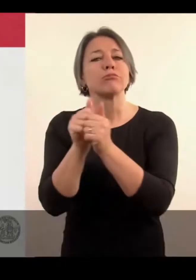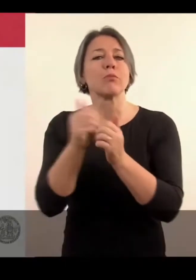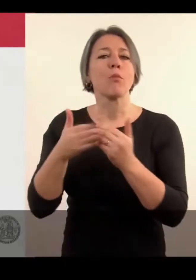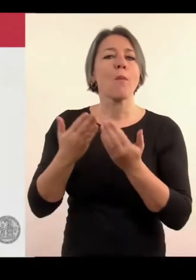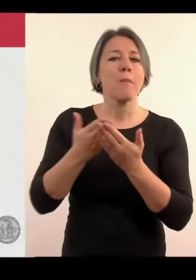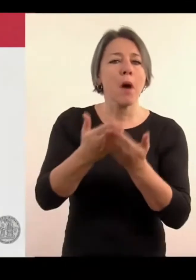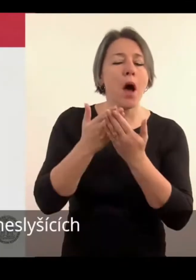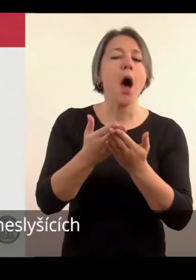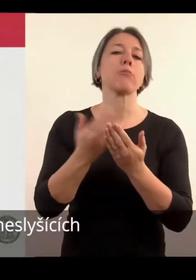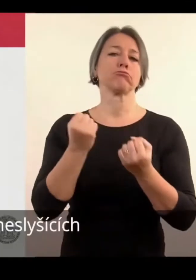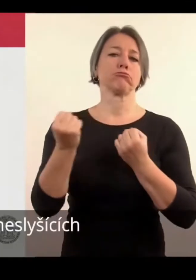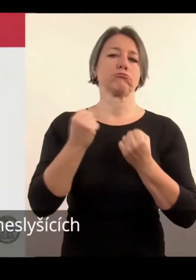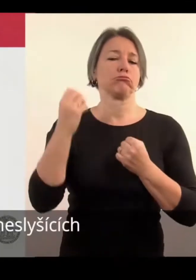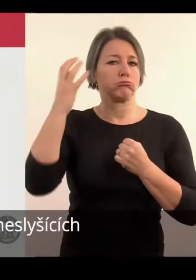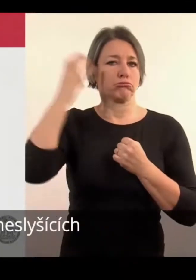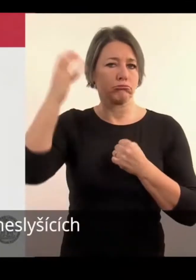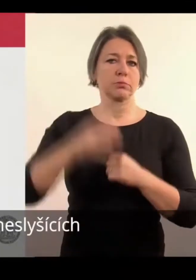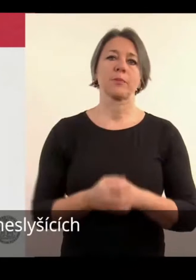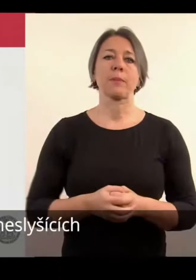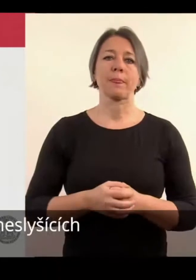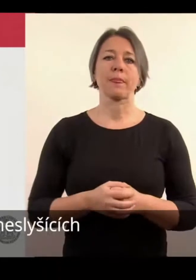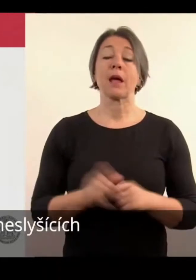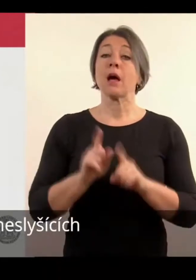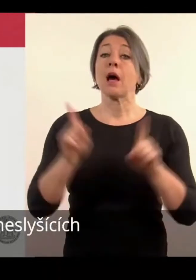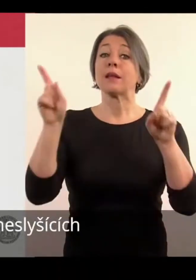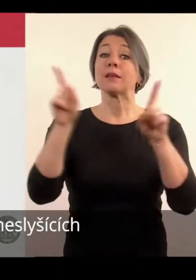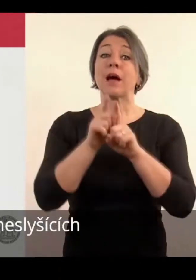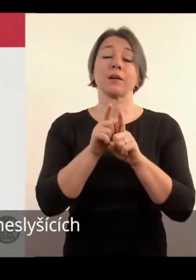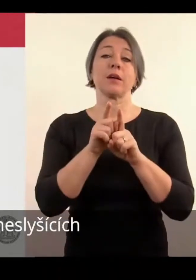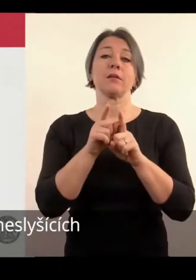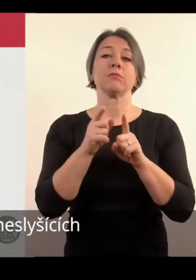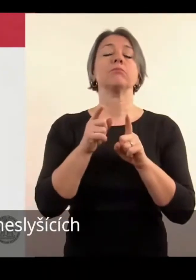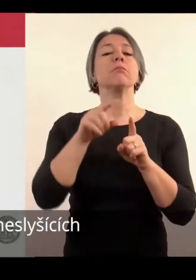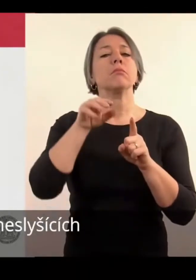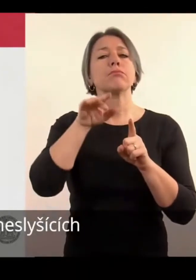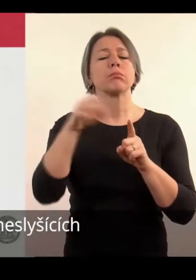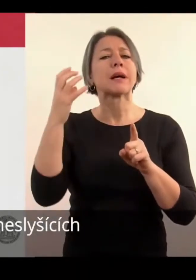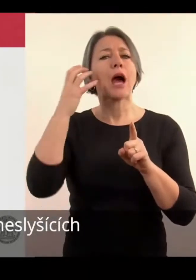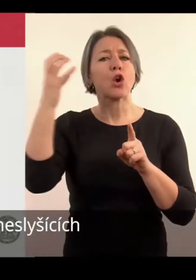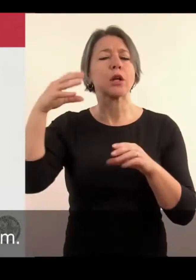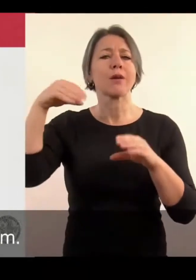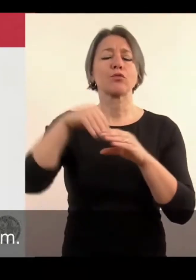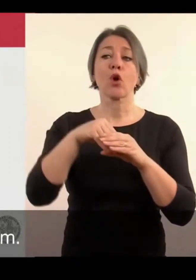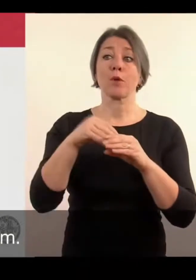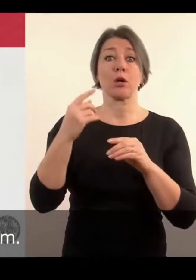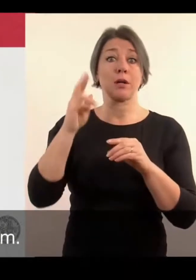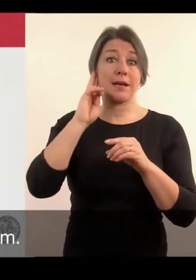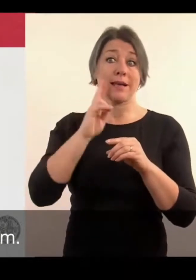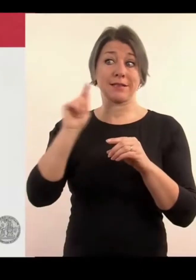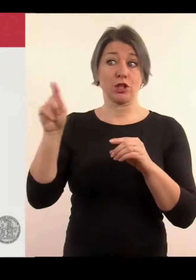Dále Ustav jazyků a komunikaci neslyšících, prostituje služby struhů se sluhovými k nevýhodněními.